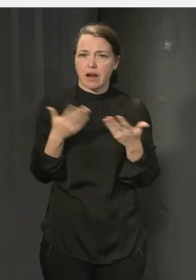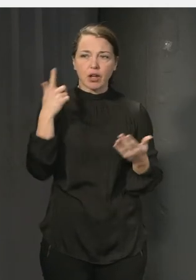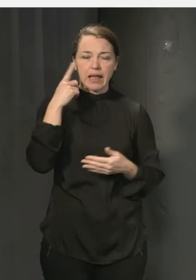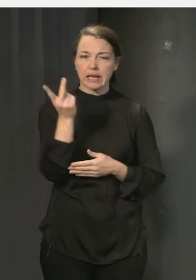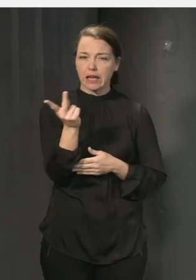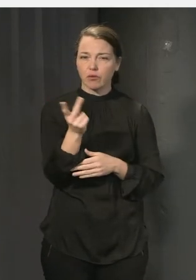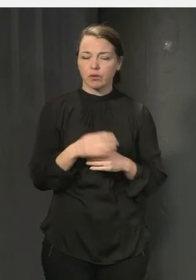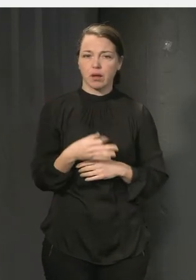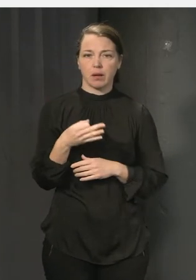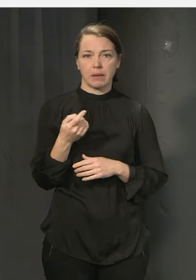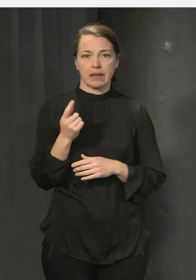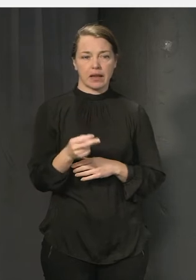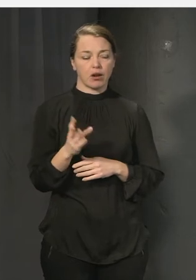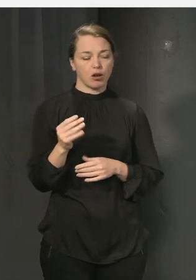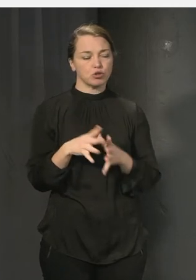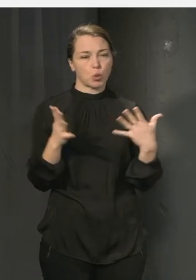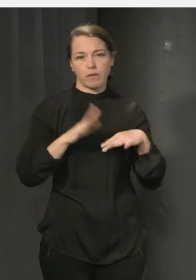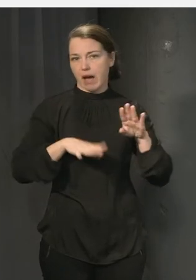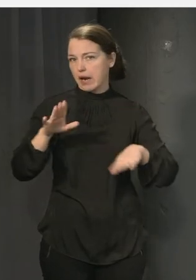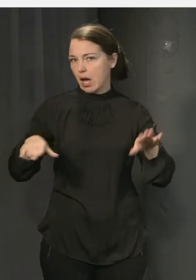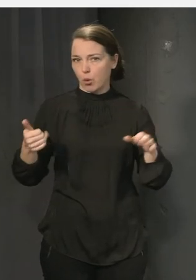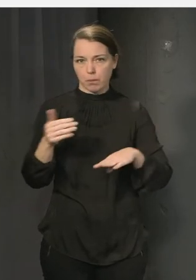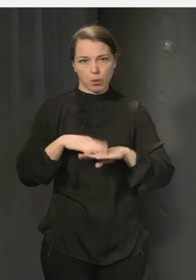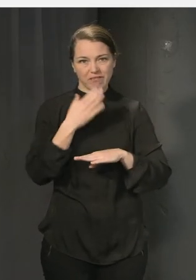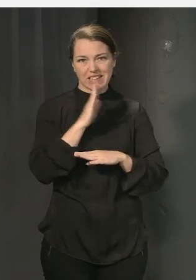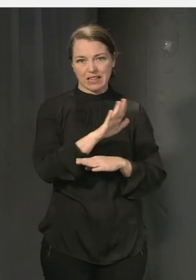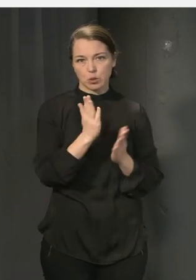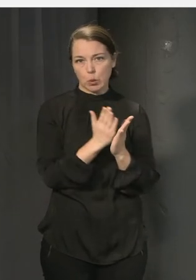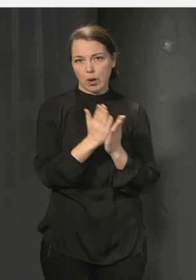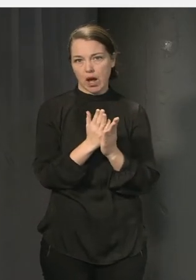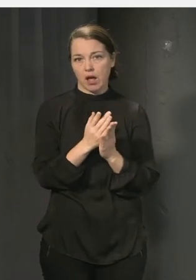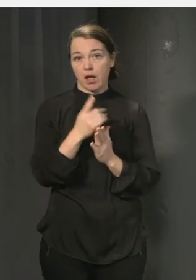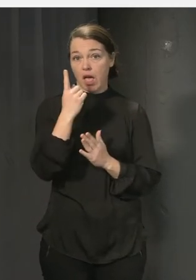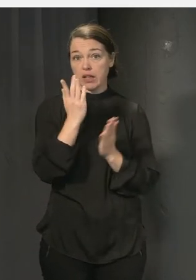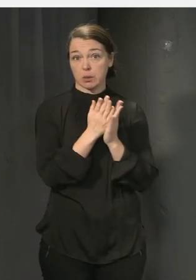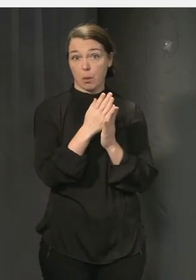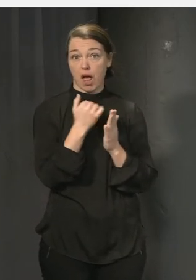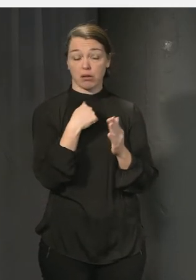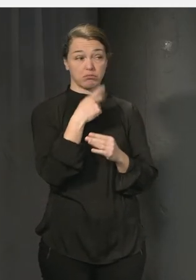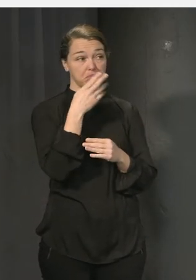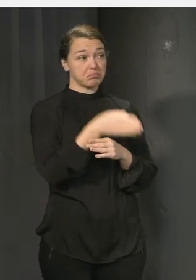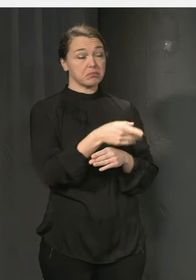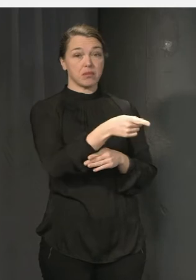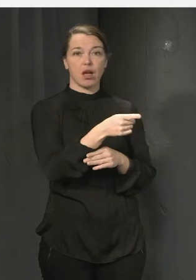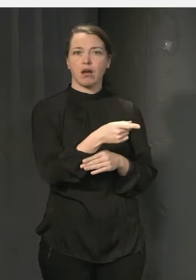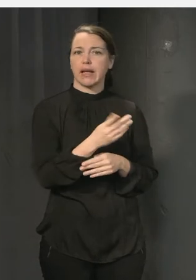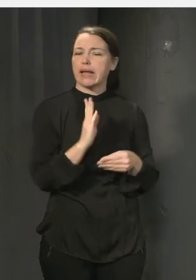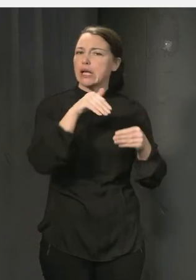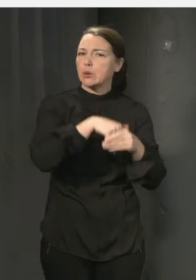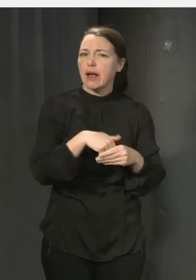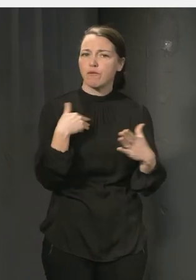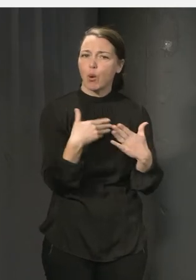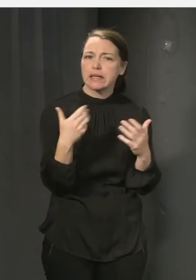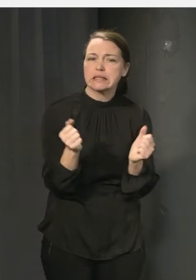och så här är det ju väldigt stor variation skulle jag säga. Man kan ju komma in i skolor där man verkligen har ett inkluderande förhållningssätt. Och man har en